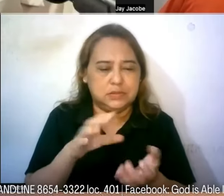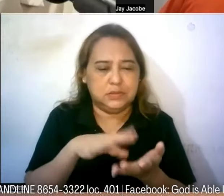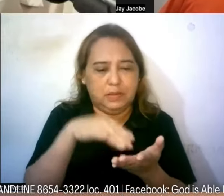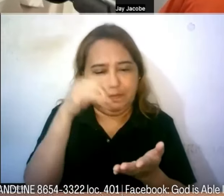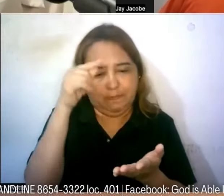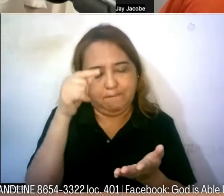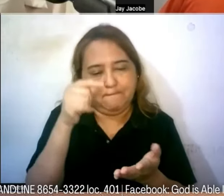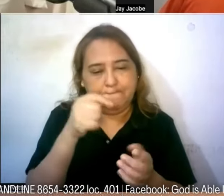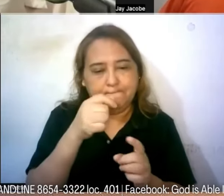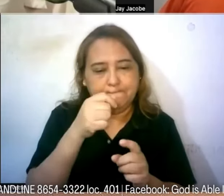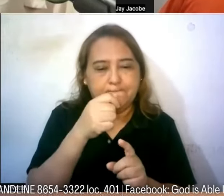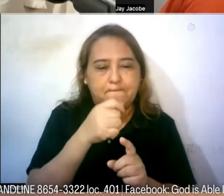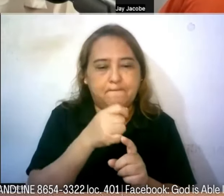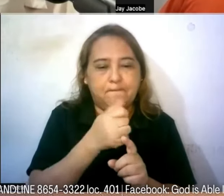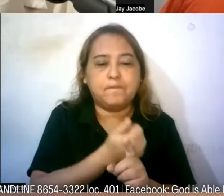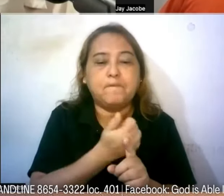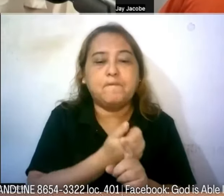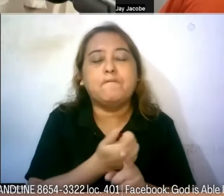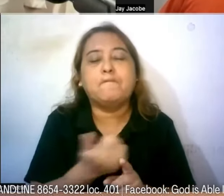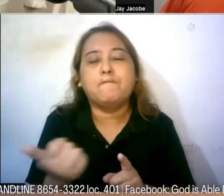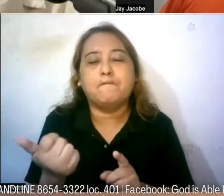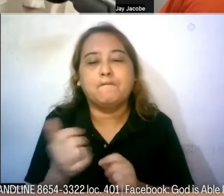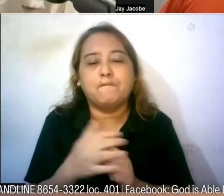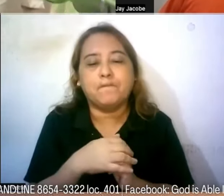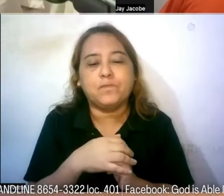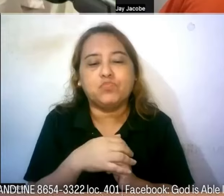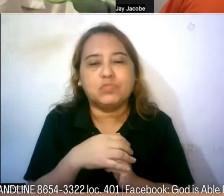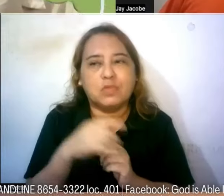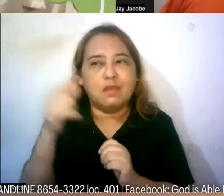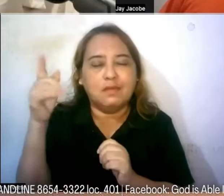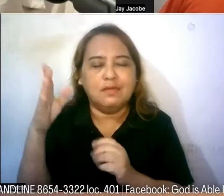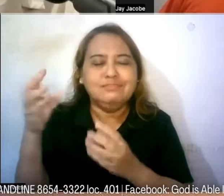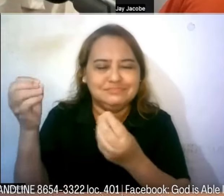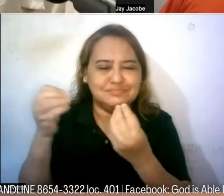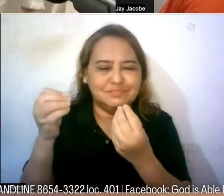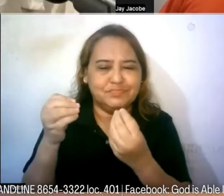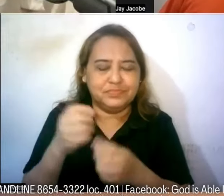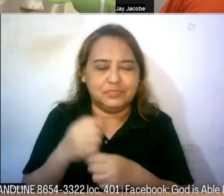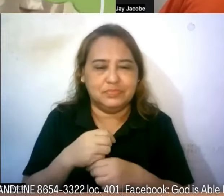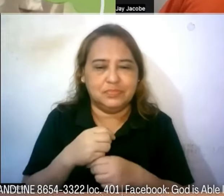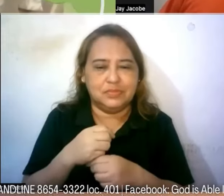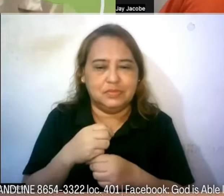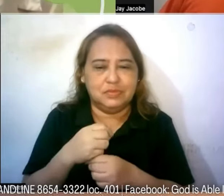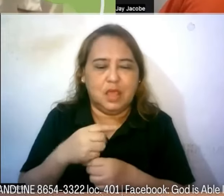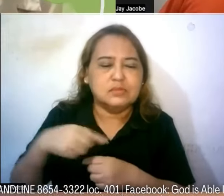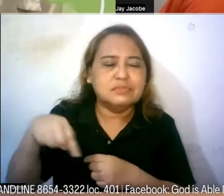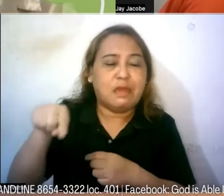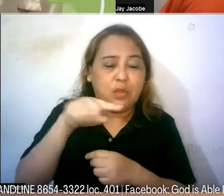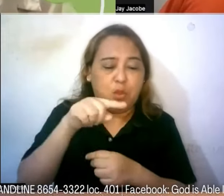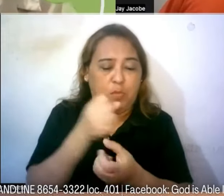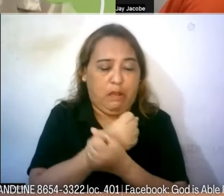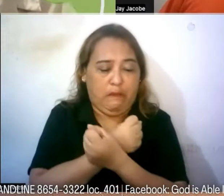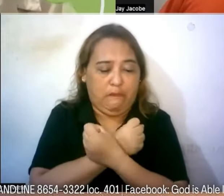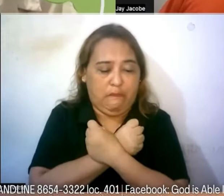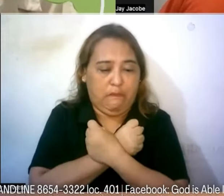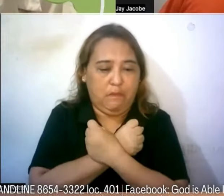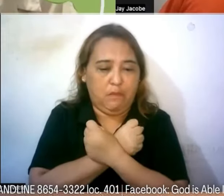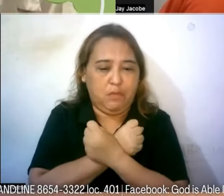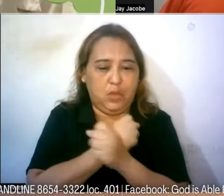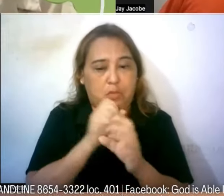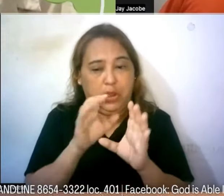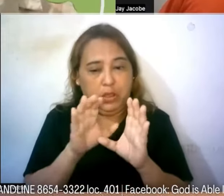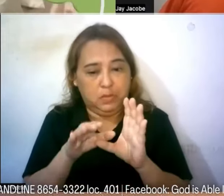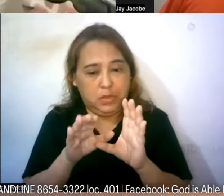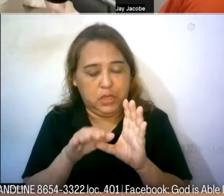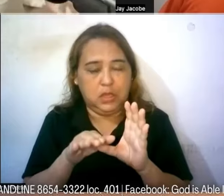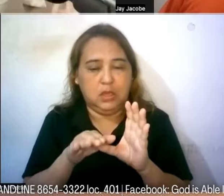niisip natin may kapansanan may tinuturo sa Lord sa kanya pero pati mga nag-aalaga tayong mga nagmamahal sa ating mga may kapansanan na